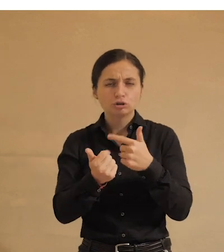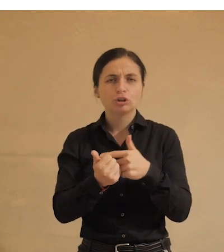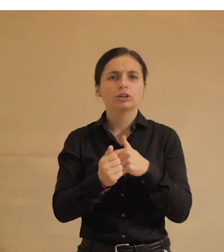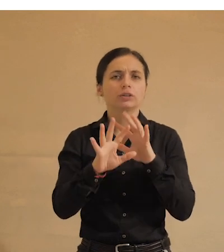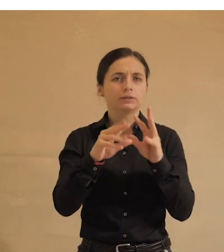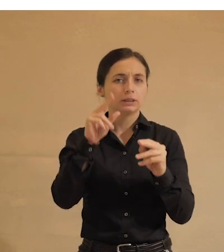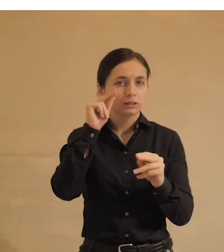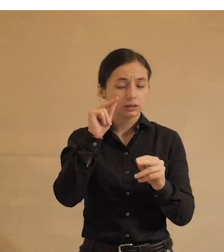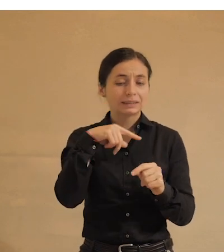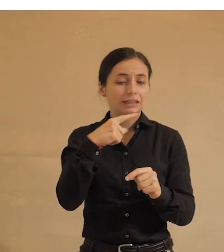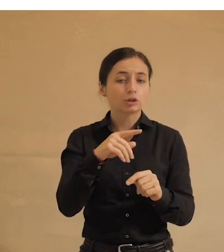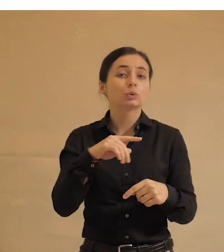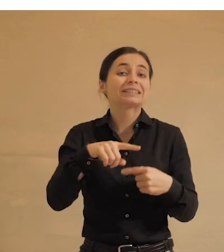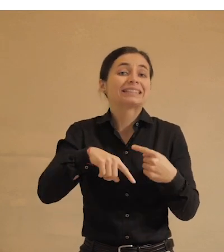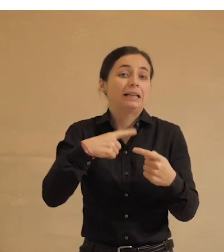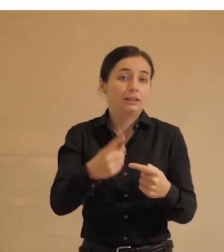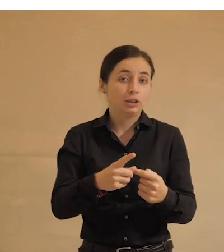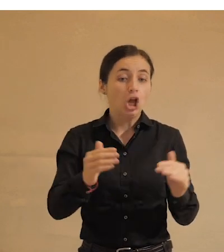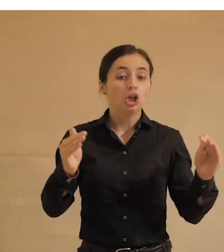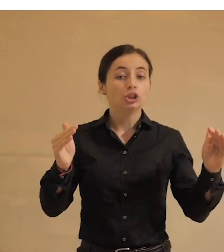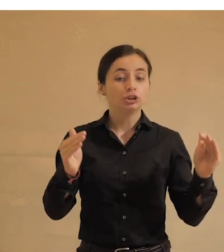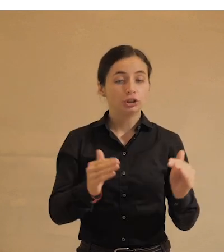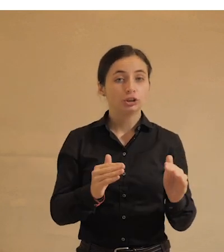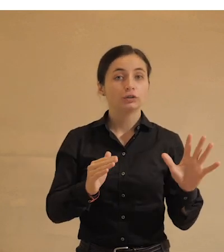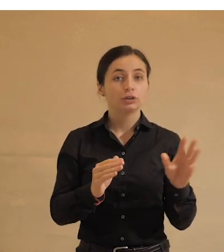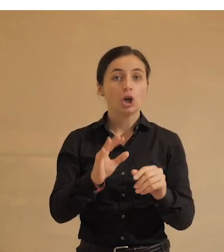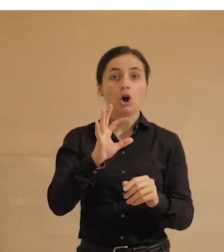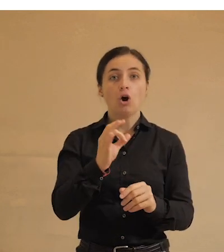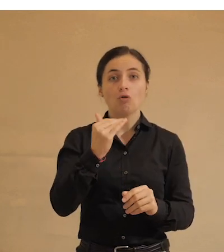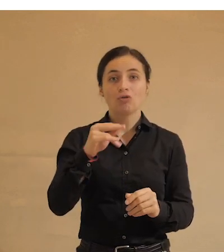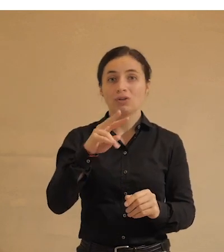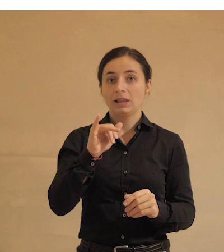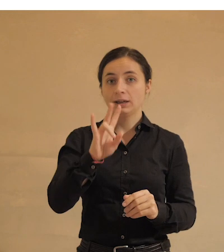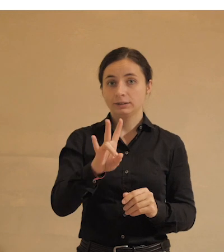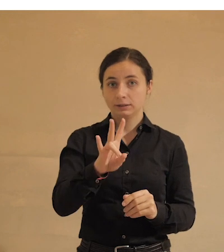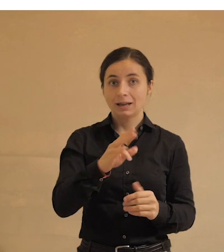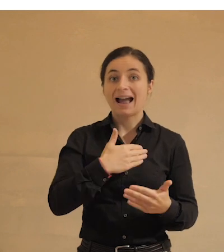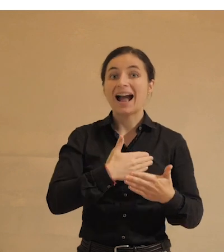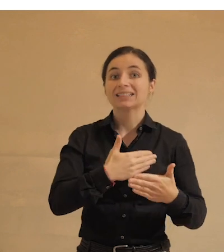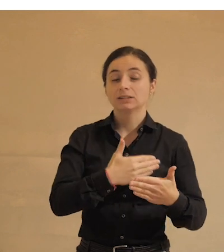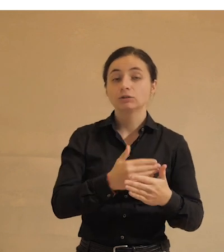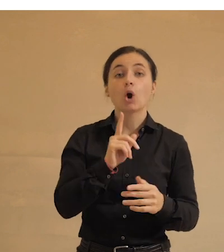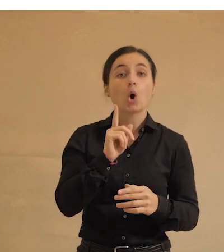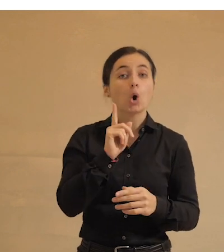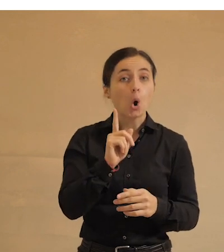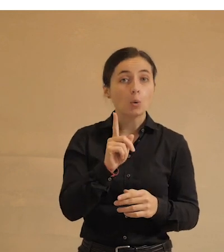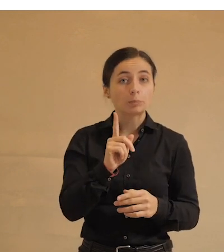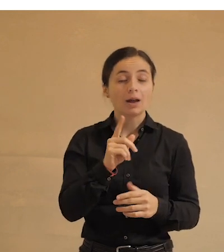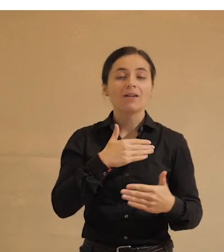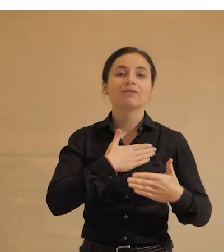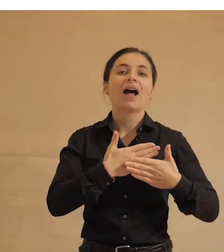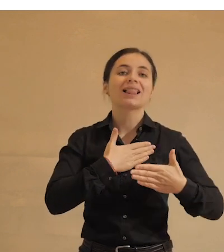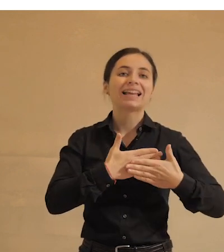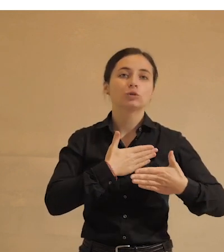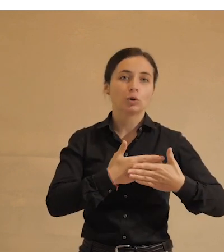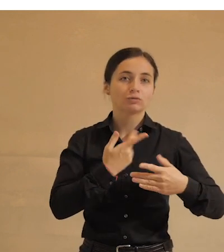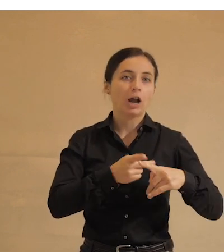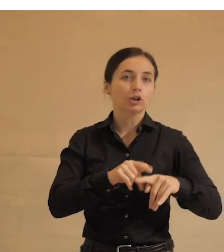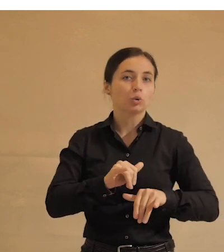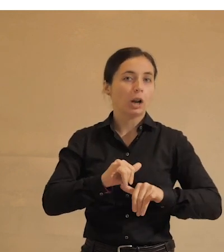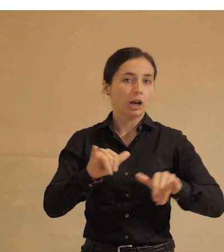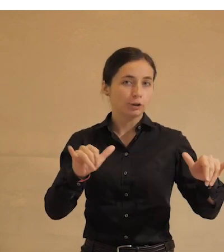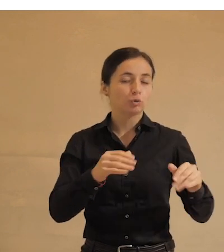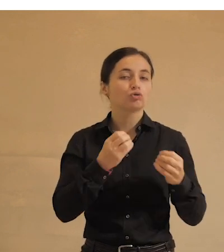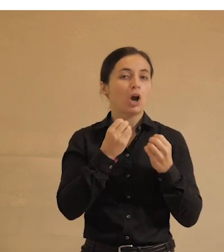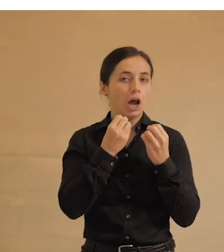цифр, скажу вам следующее. Снижаются все оффлайновые параметры активностей, кроме волонтерства, которое растет